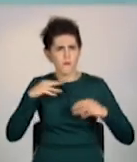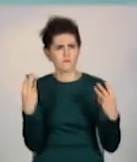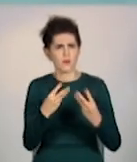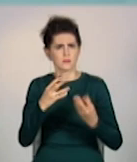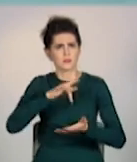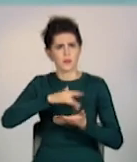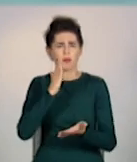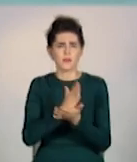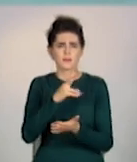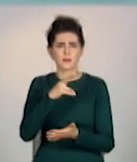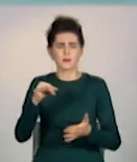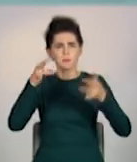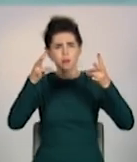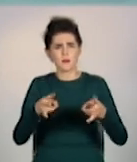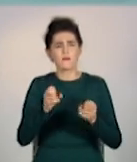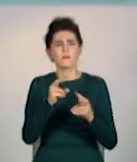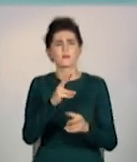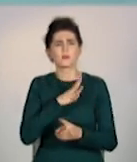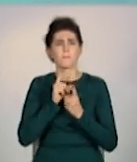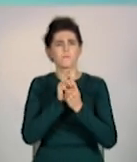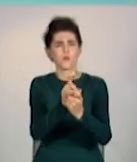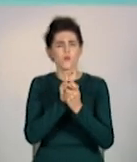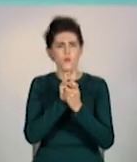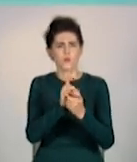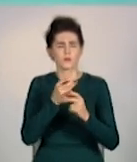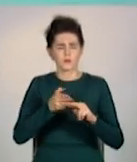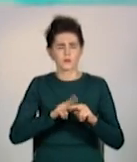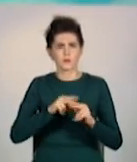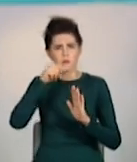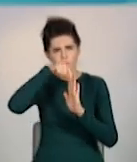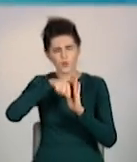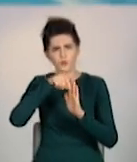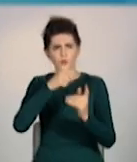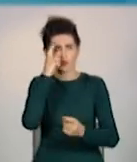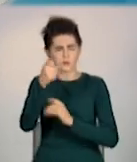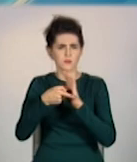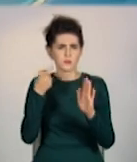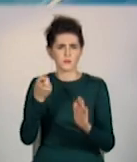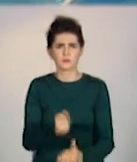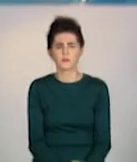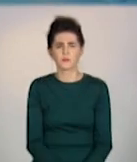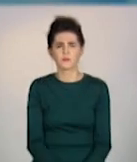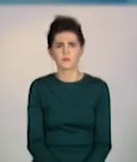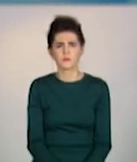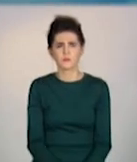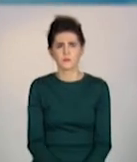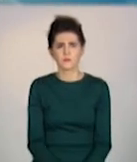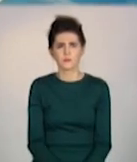постраждалі та як боролися з вогнем рятувальники з місця подій, розкаже Олена Оспенська.